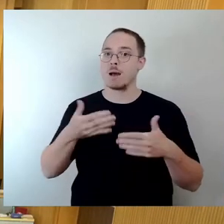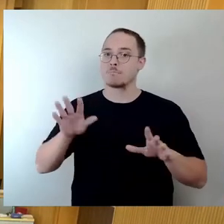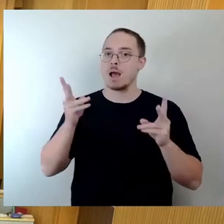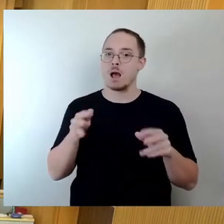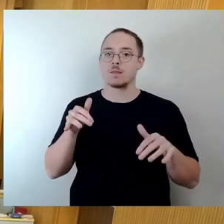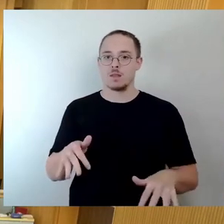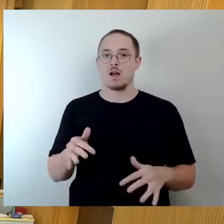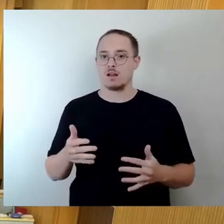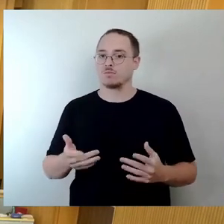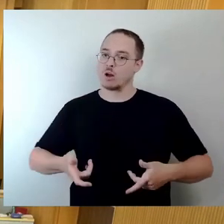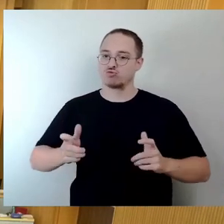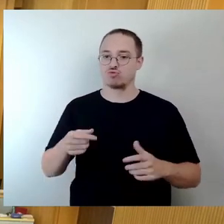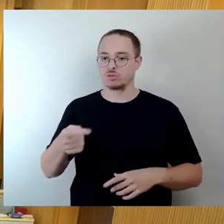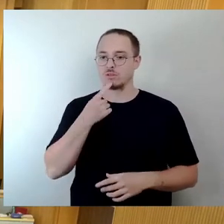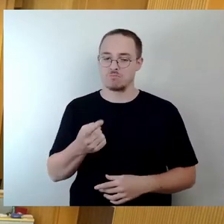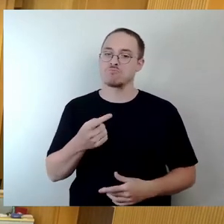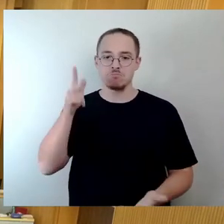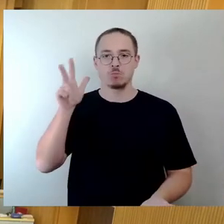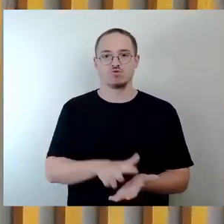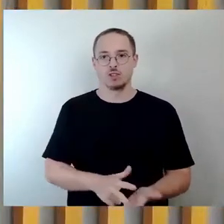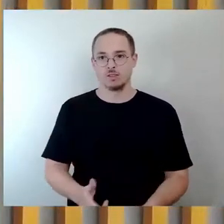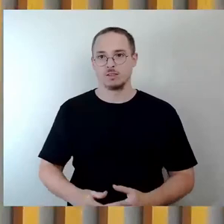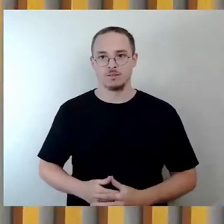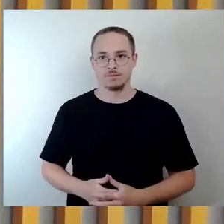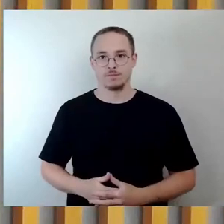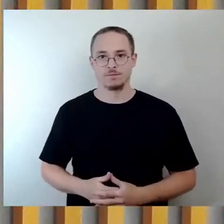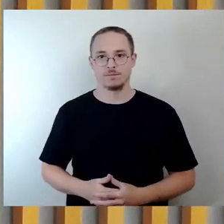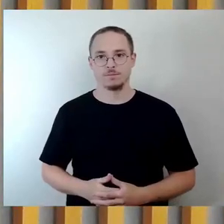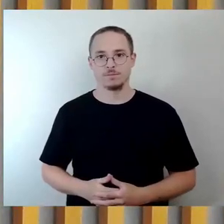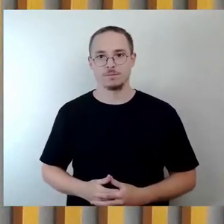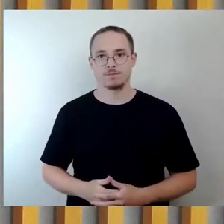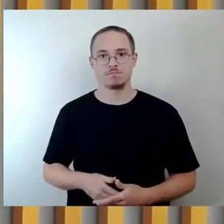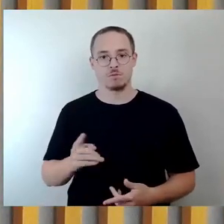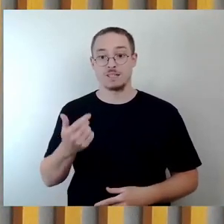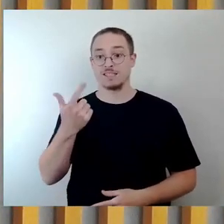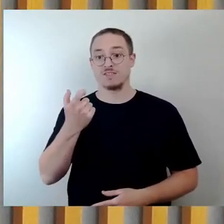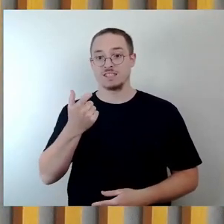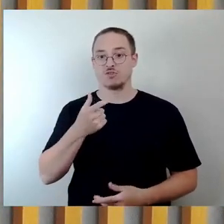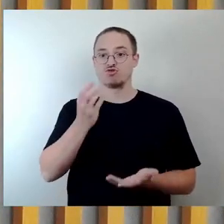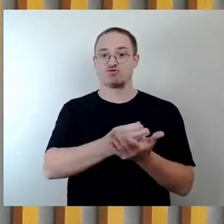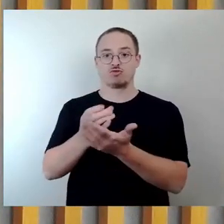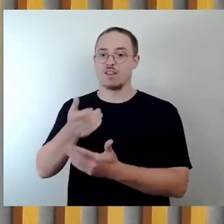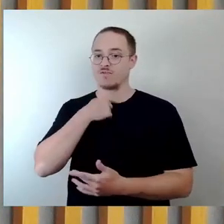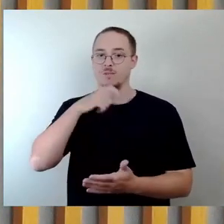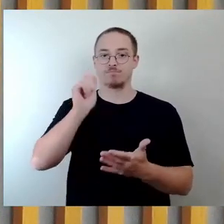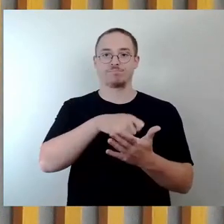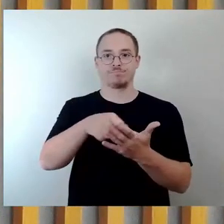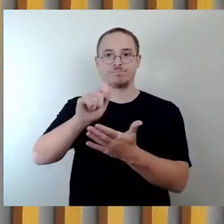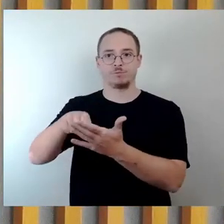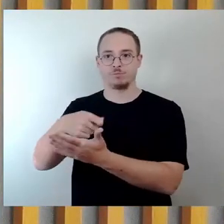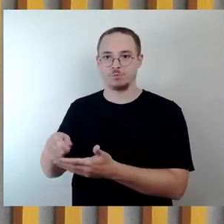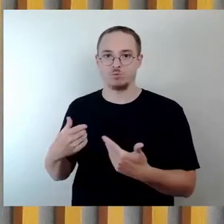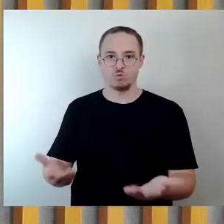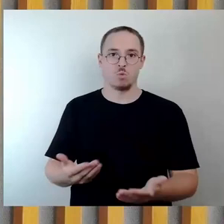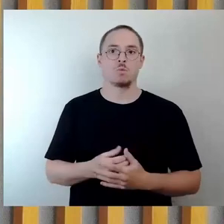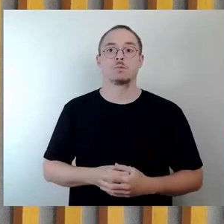des Oberbürgermeisters sah eine Streichung von 20 Stellen vor, also nur 30 von 50 notwendigen Stellen. In den